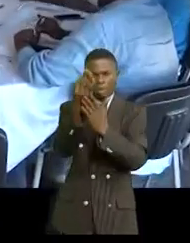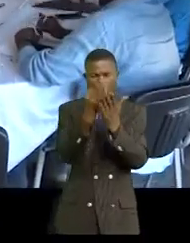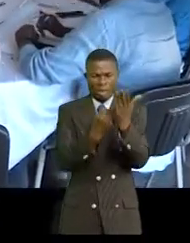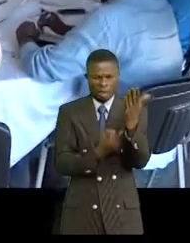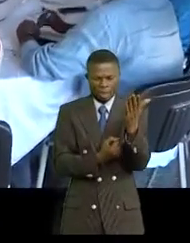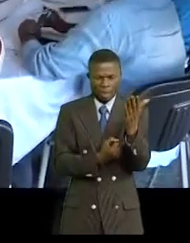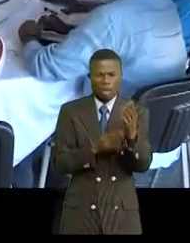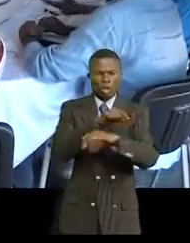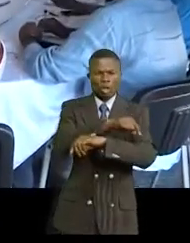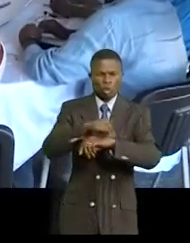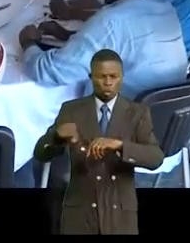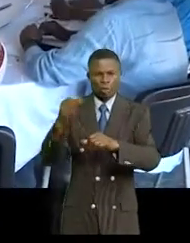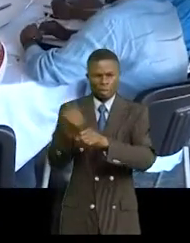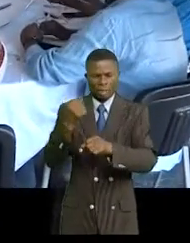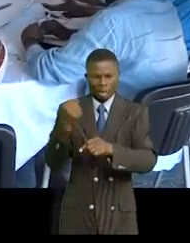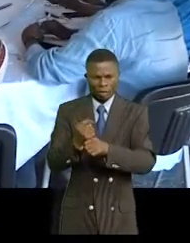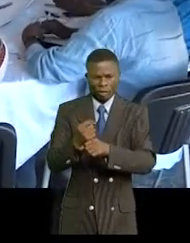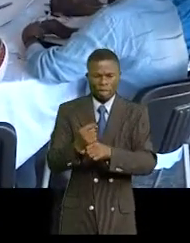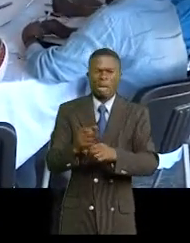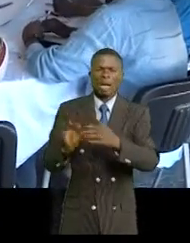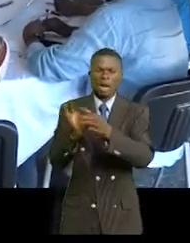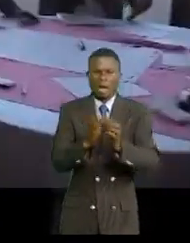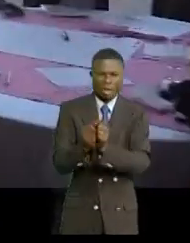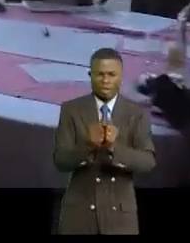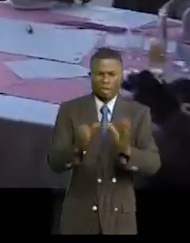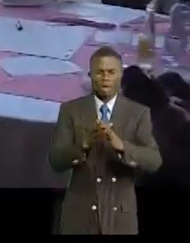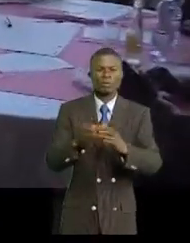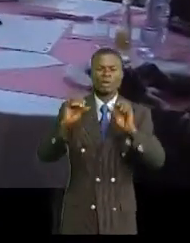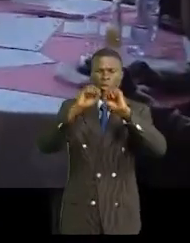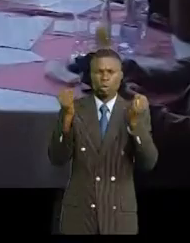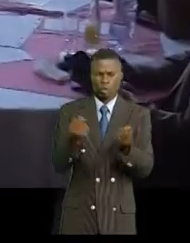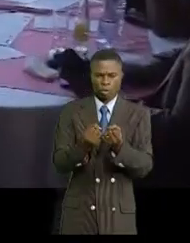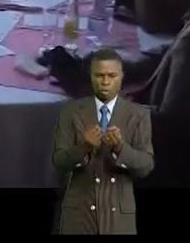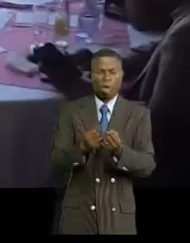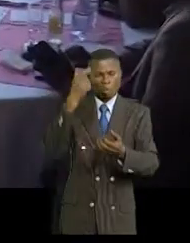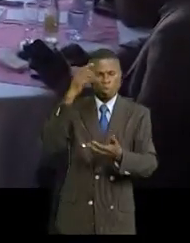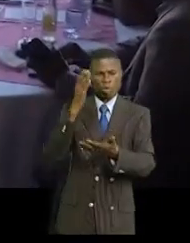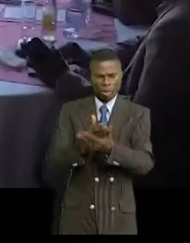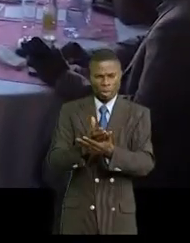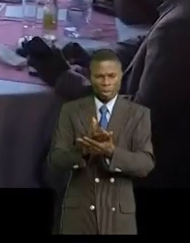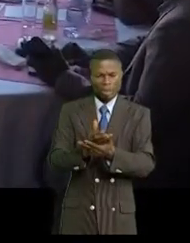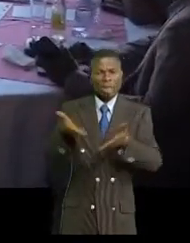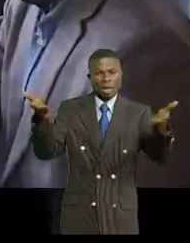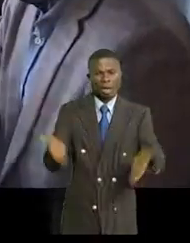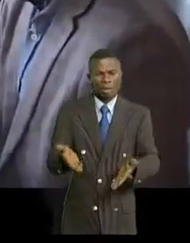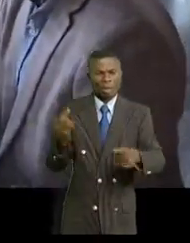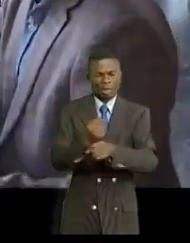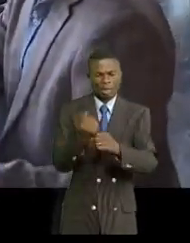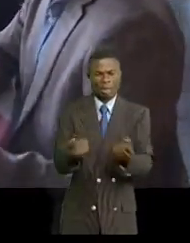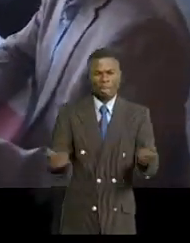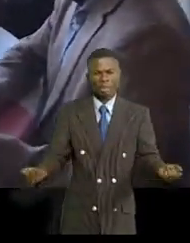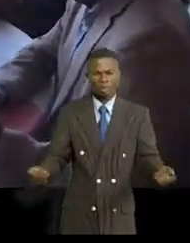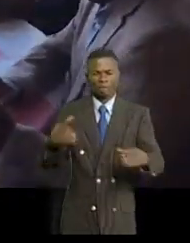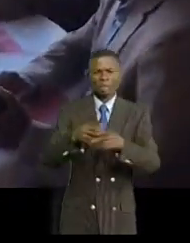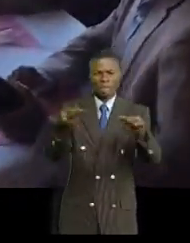structures qui vont travailler en synergie avec la Sistema pour mener cette lutte contre la présence et le travail des enfants